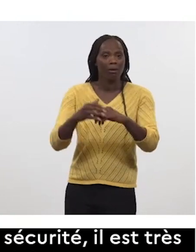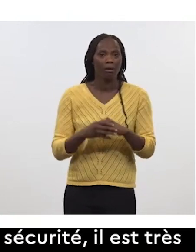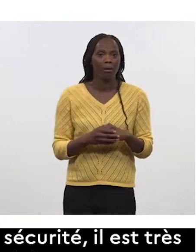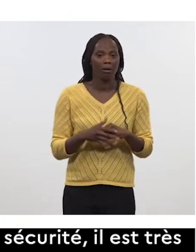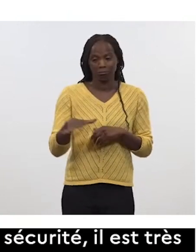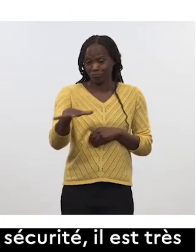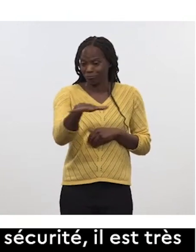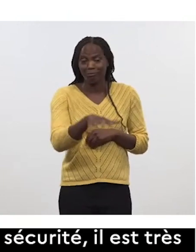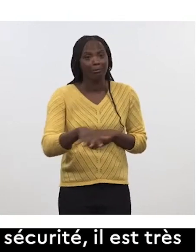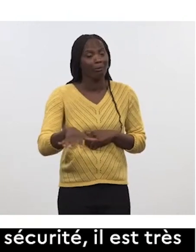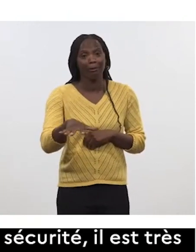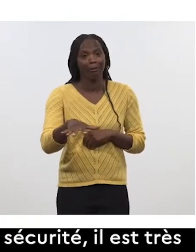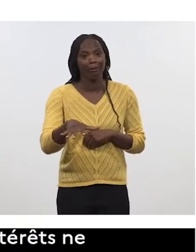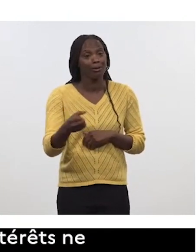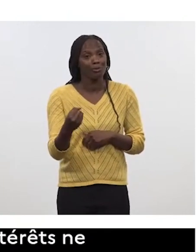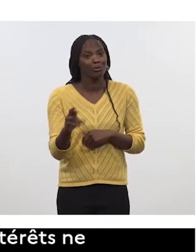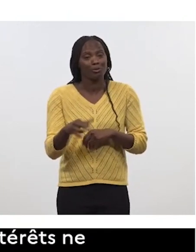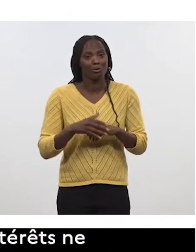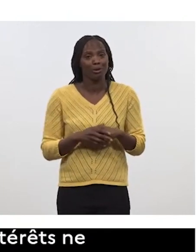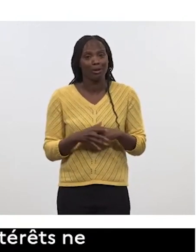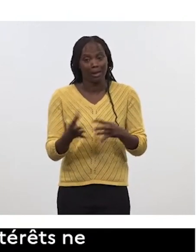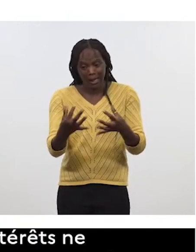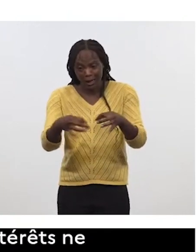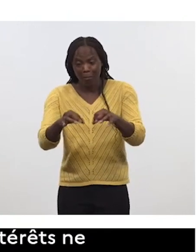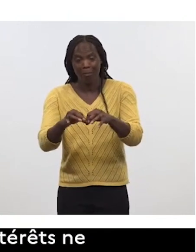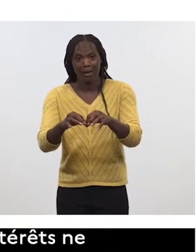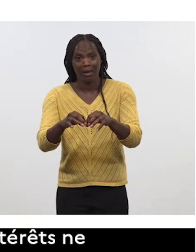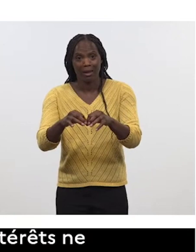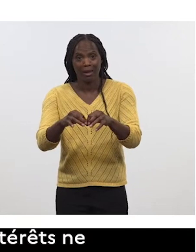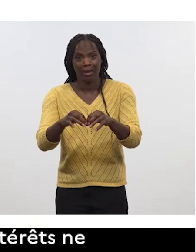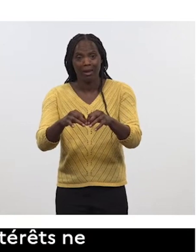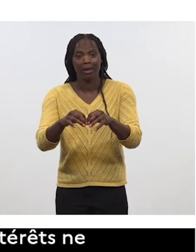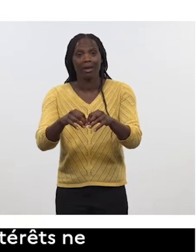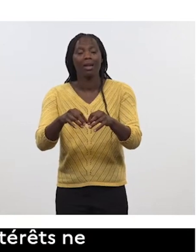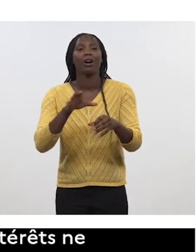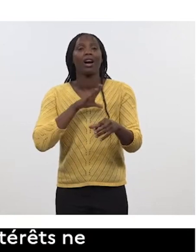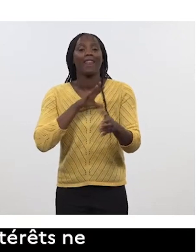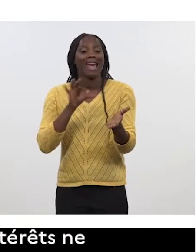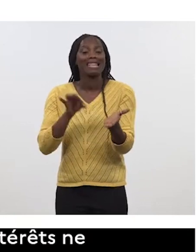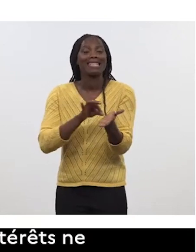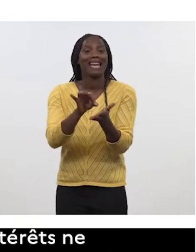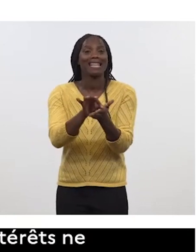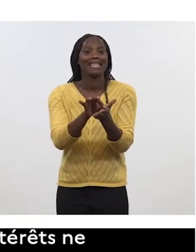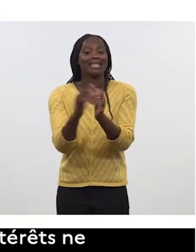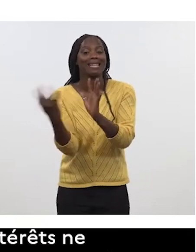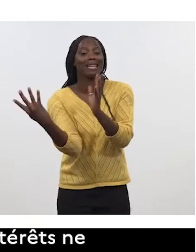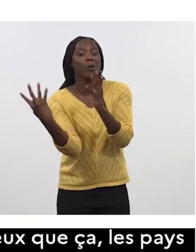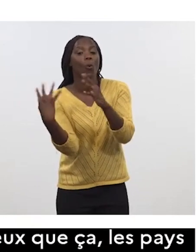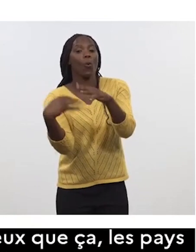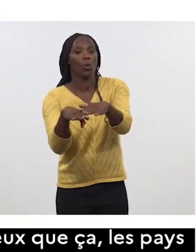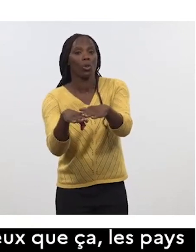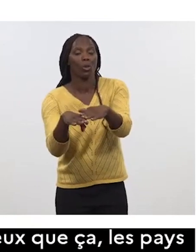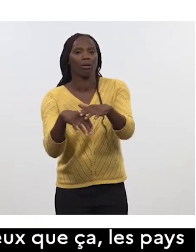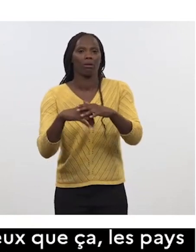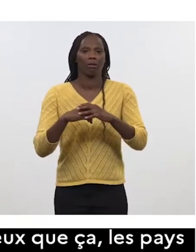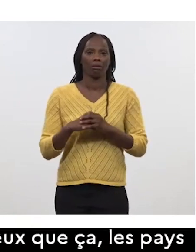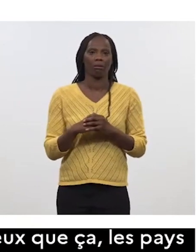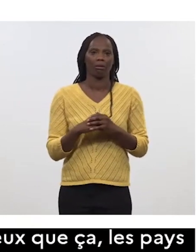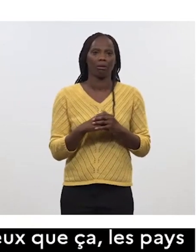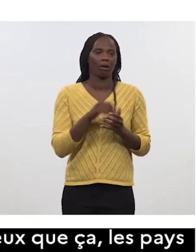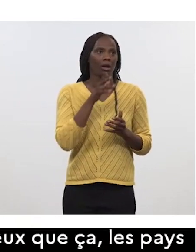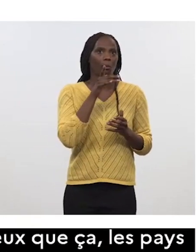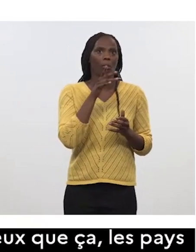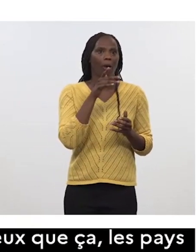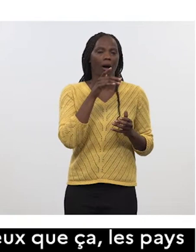forcément des pays dans lesquels il y aurait là aussi des intérêts stratégiques convergents ça serait des alliés on ne pas dire qu'on tient compte de l'Ukraine